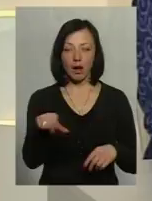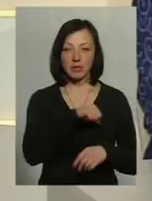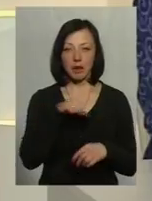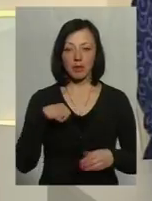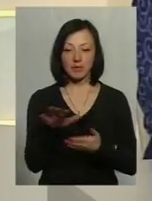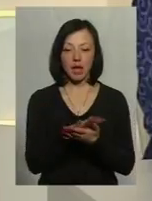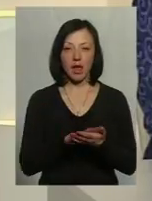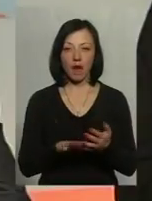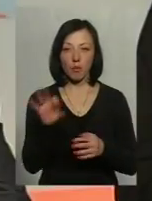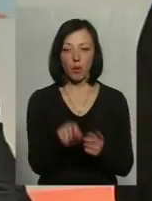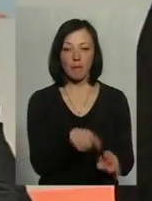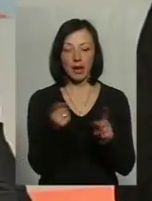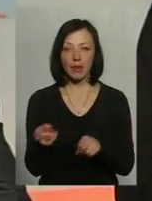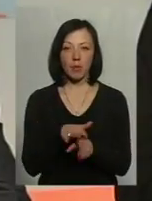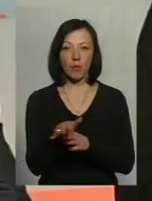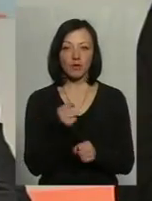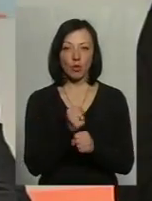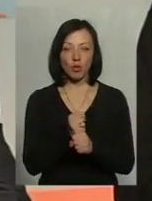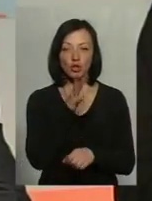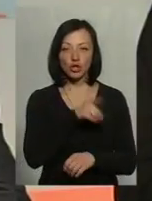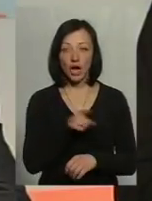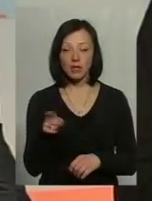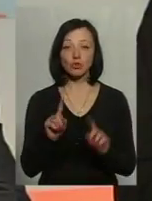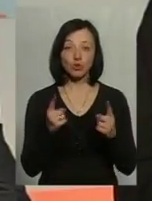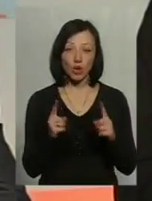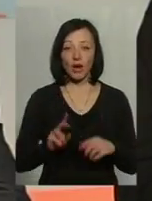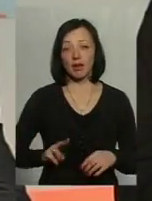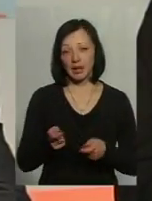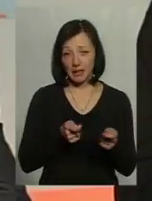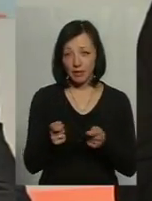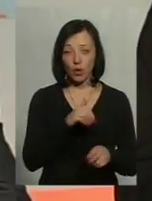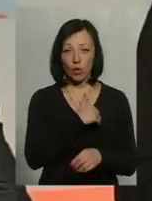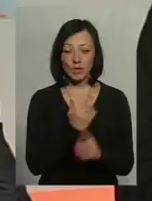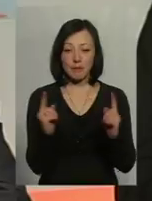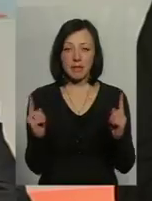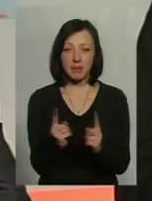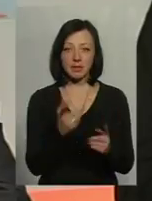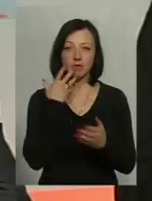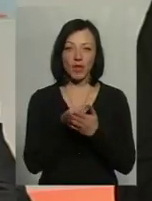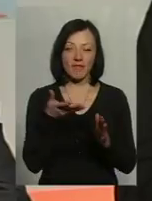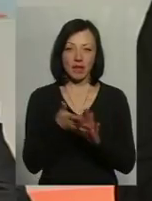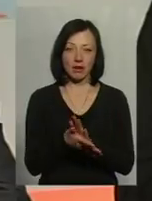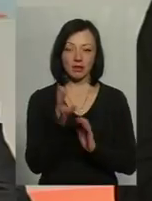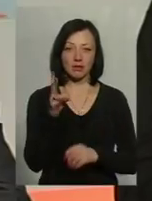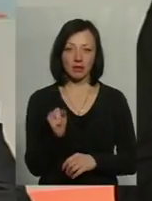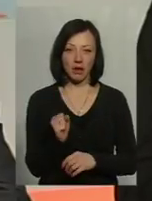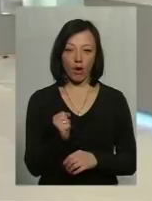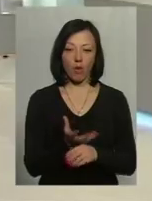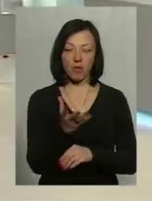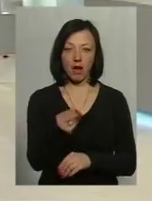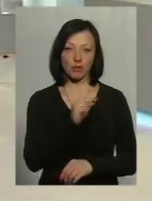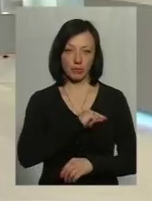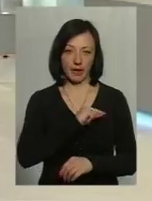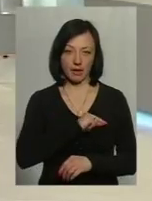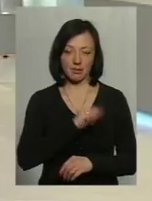заяви про перехід на неповний робочий час, оскільки роботодавець таким чином хоче мінімізувати свої витрати на оплату